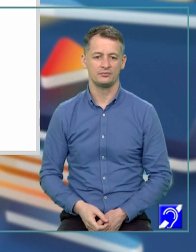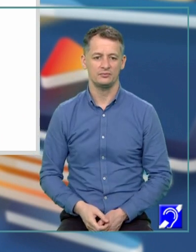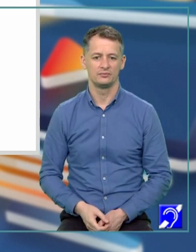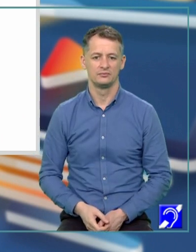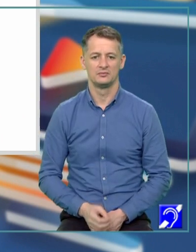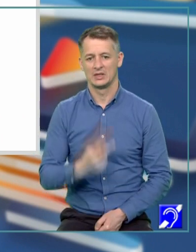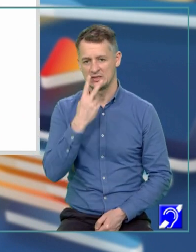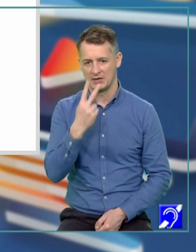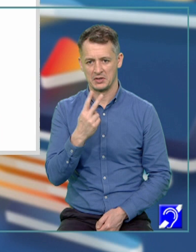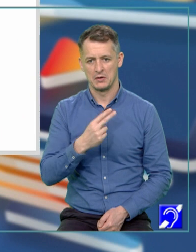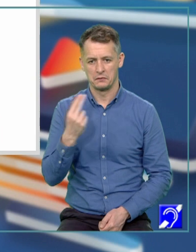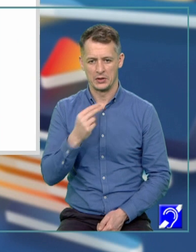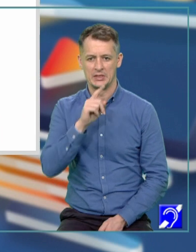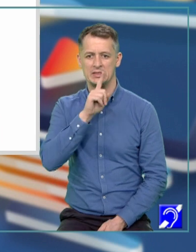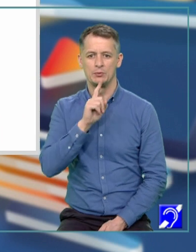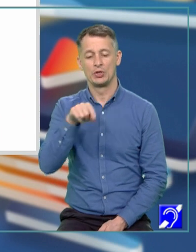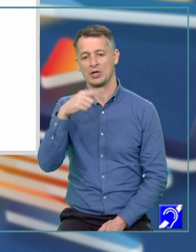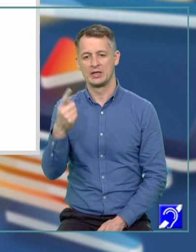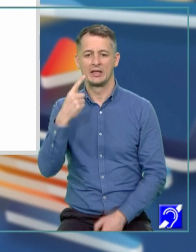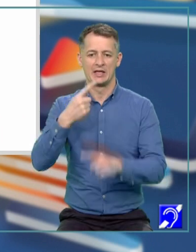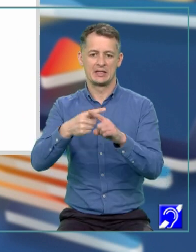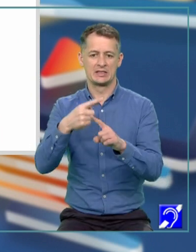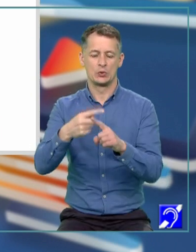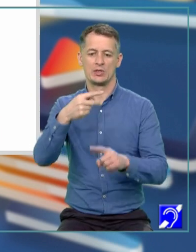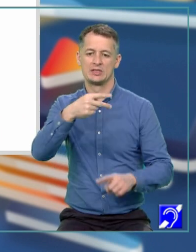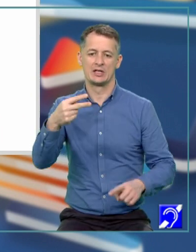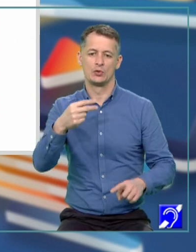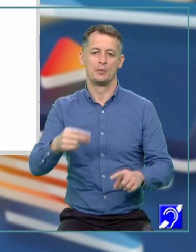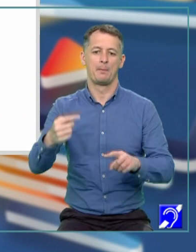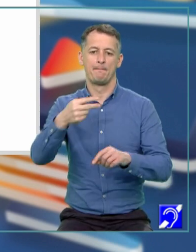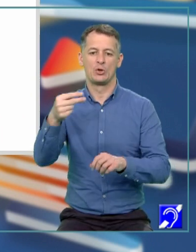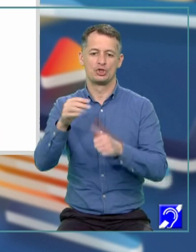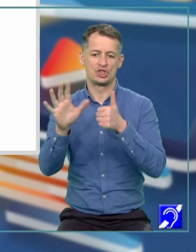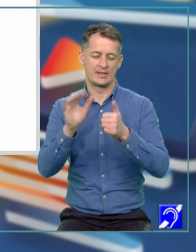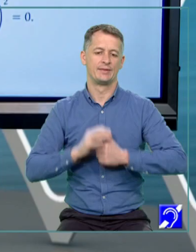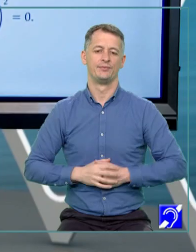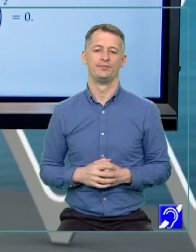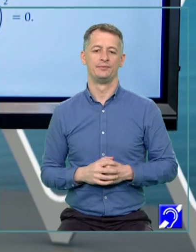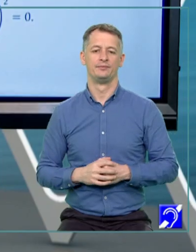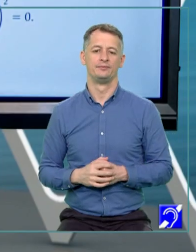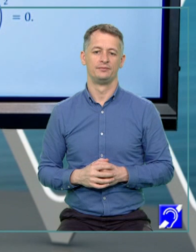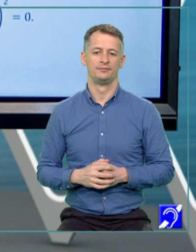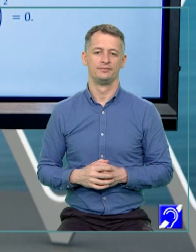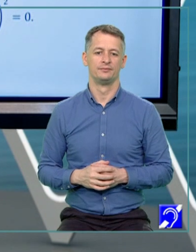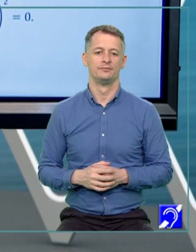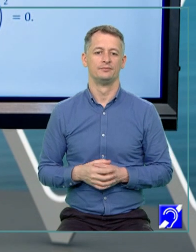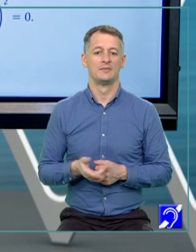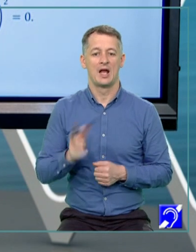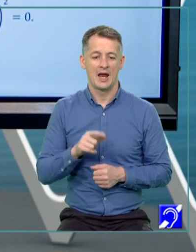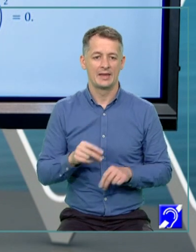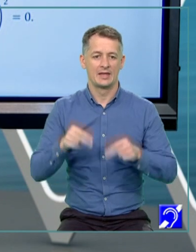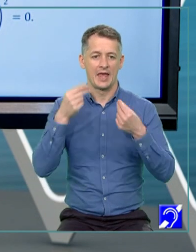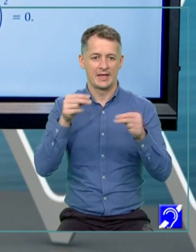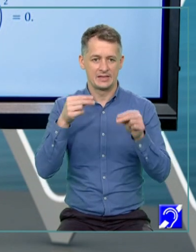se vede foarte simplu, X-ul va fi egal cu minus 6. Să vedem un alt exemplu de